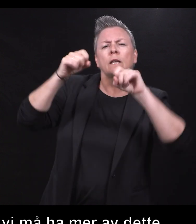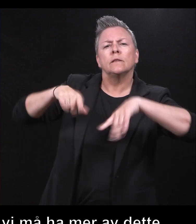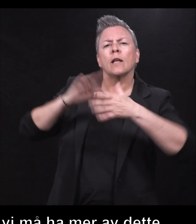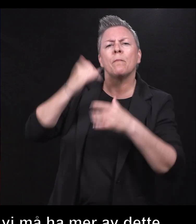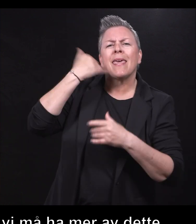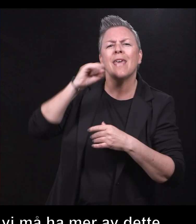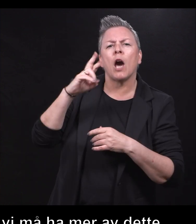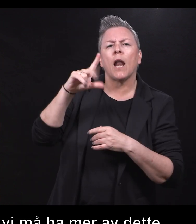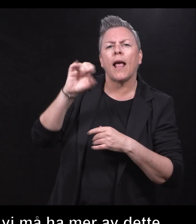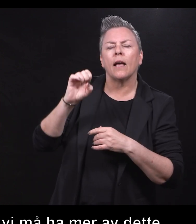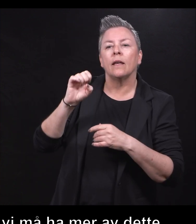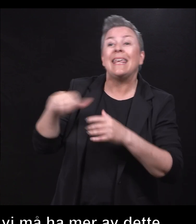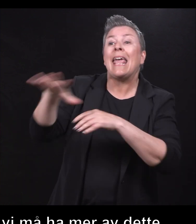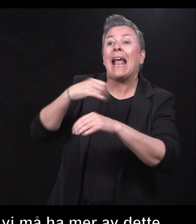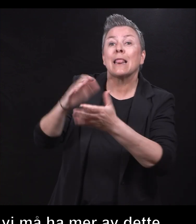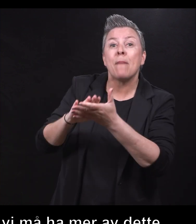Helt med.